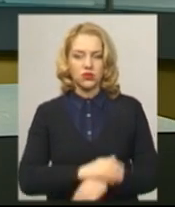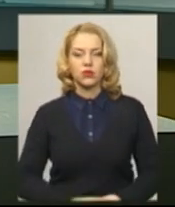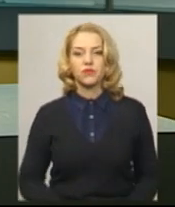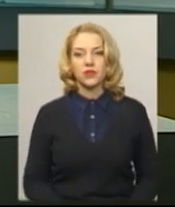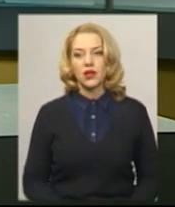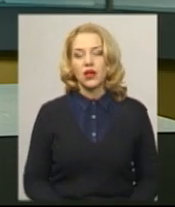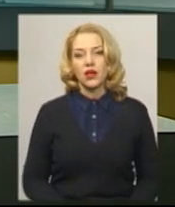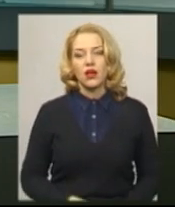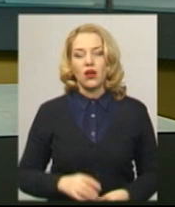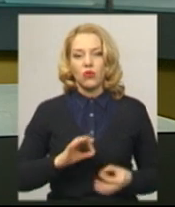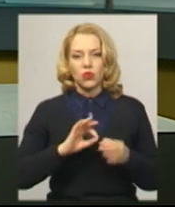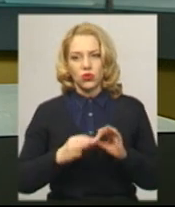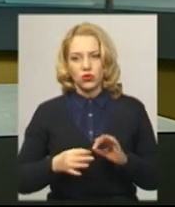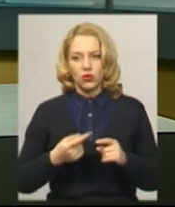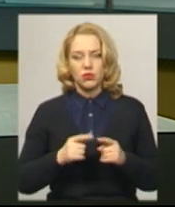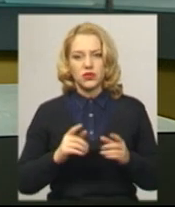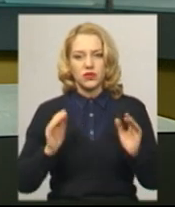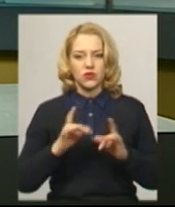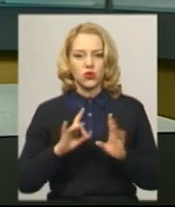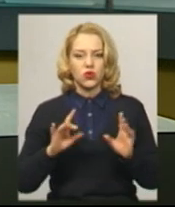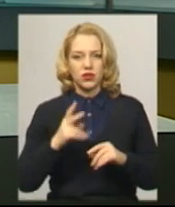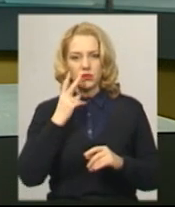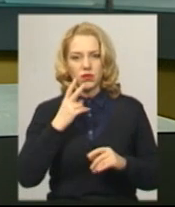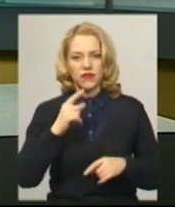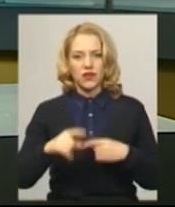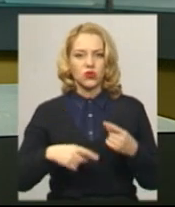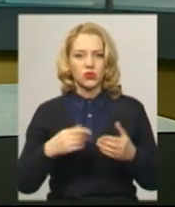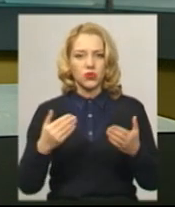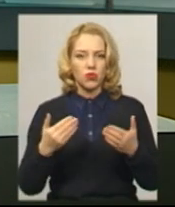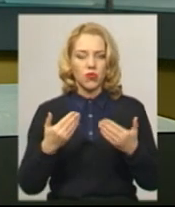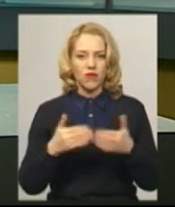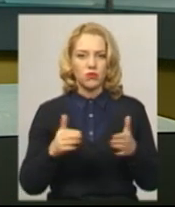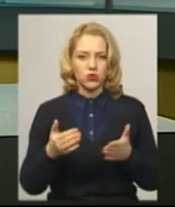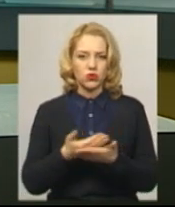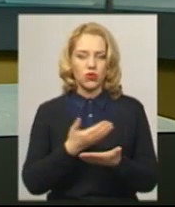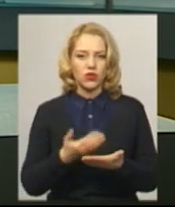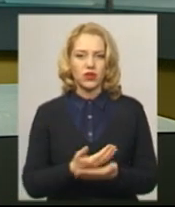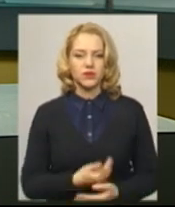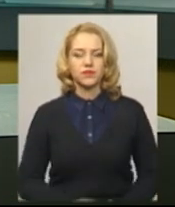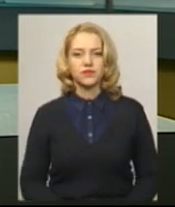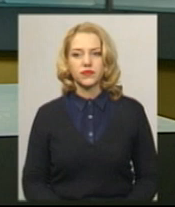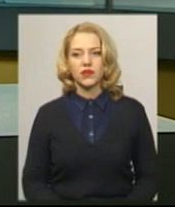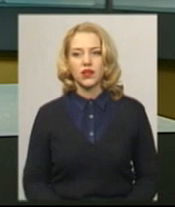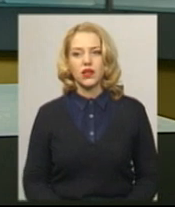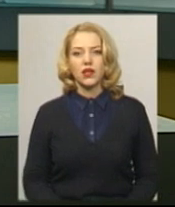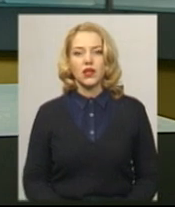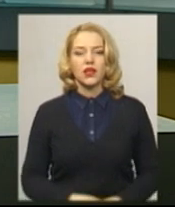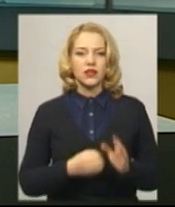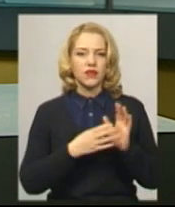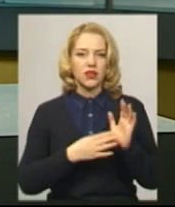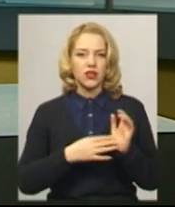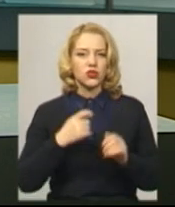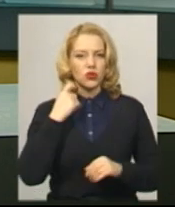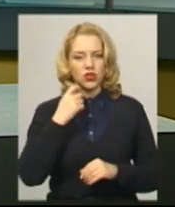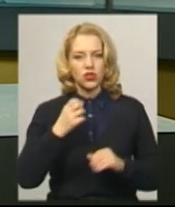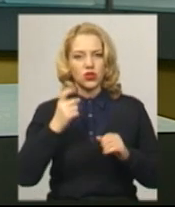Подробиці в сюжеті Анастасії Збродової ви побачите в нашому випуску новин о 20.30. 19-річну сонячну